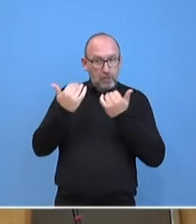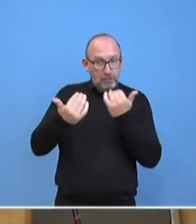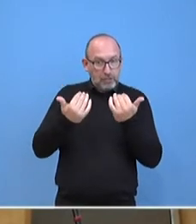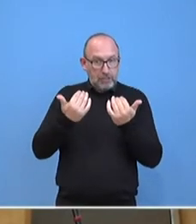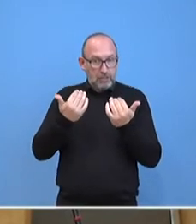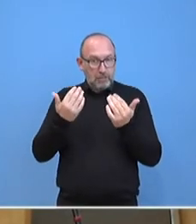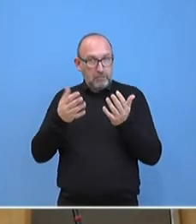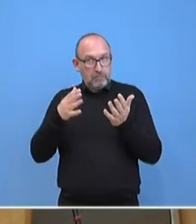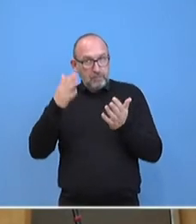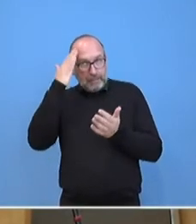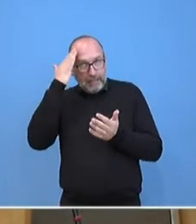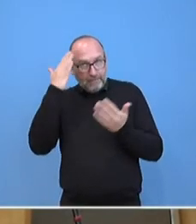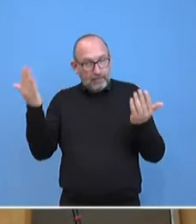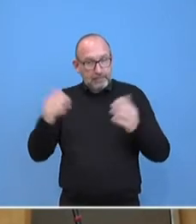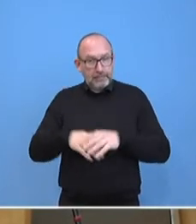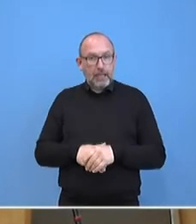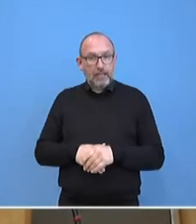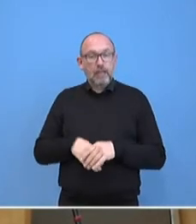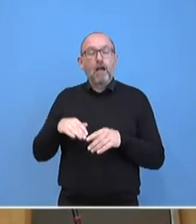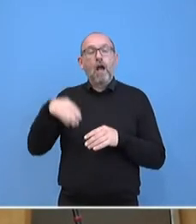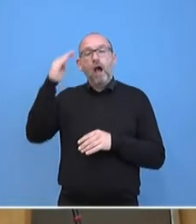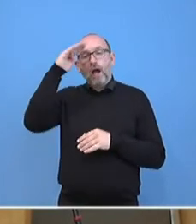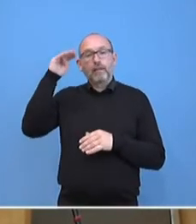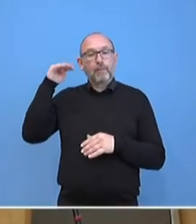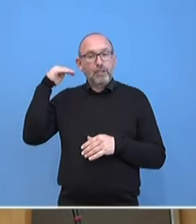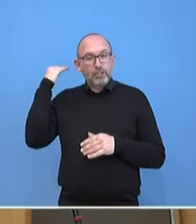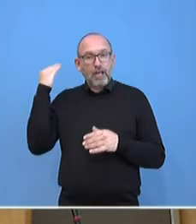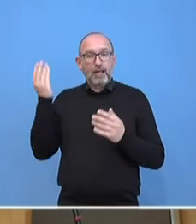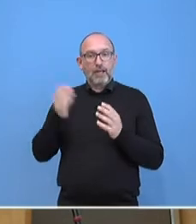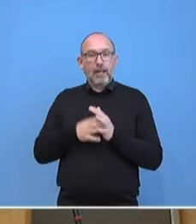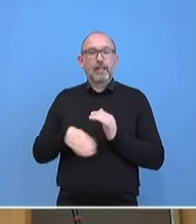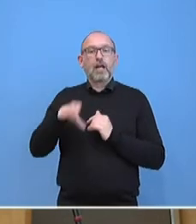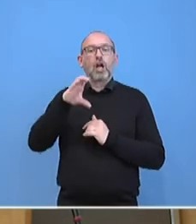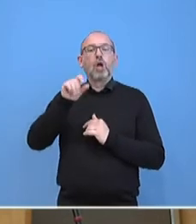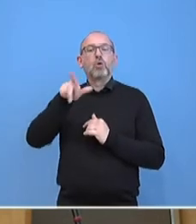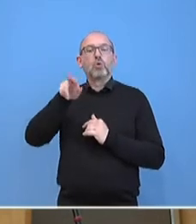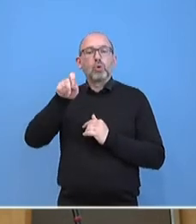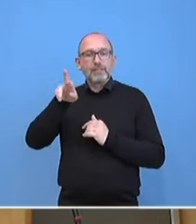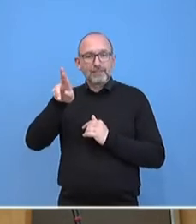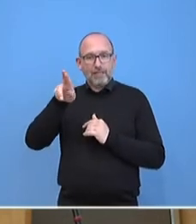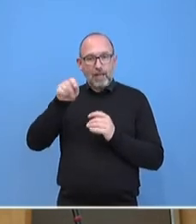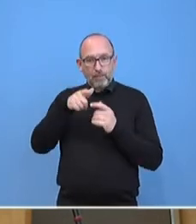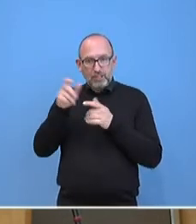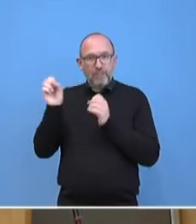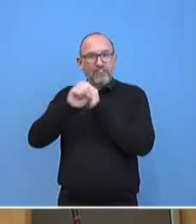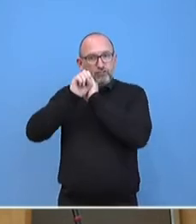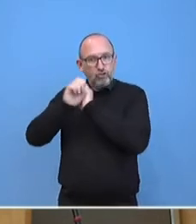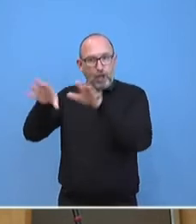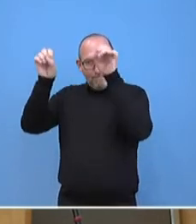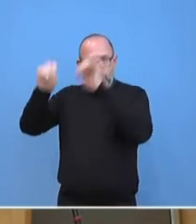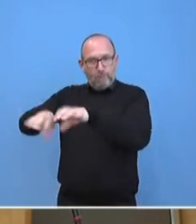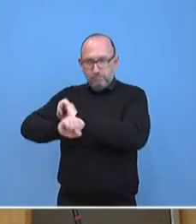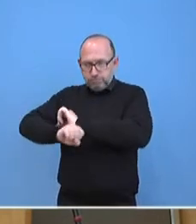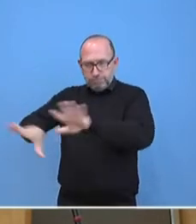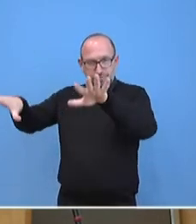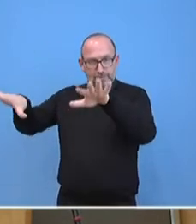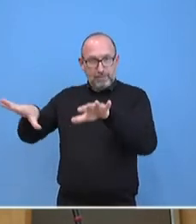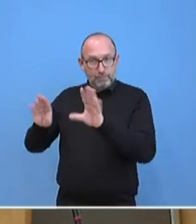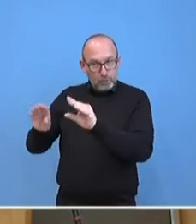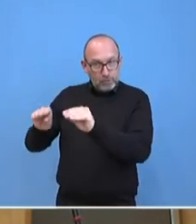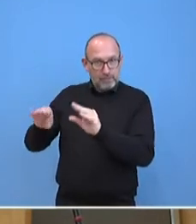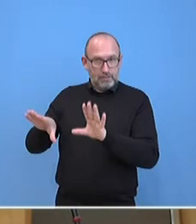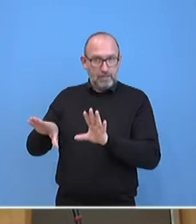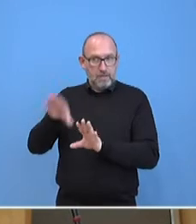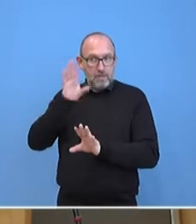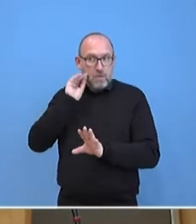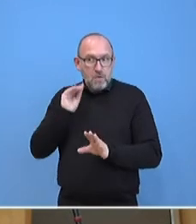der zufolge Aserbaidschan-Plaster-Munition, also Streubomben einsetzen würde? Das wären auch